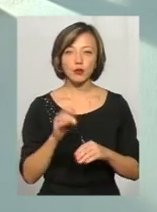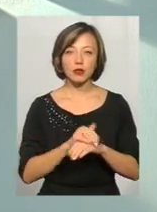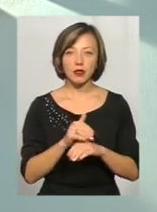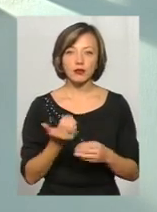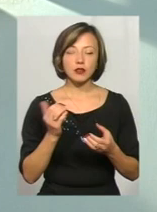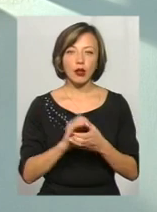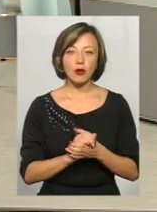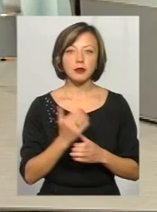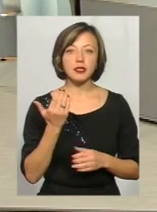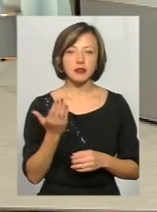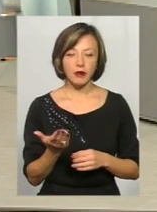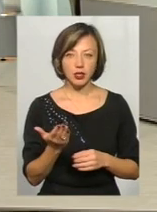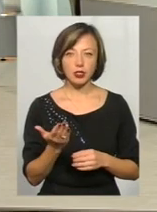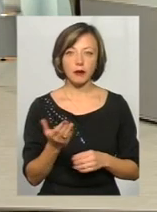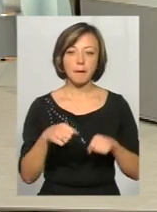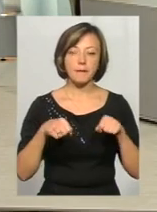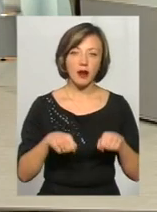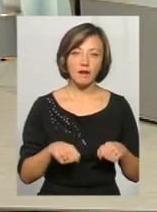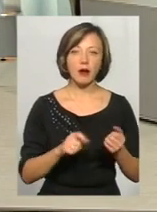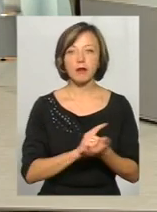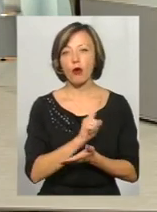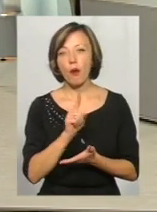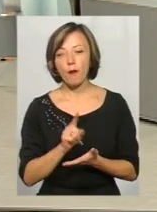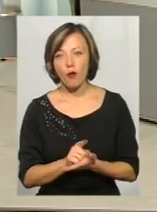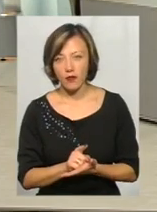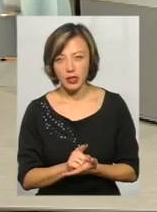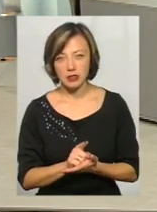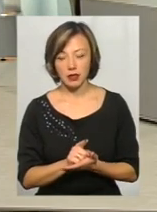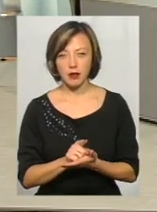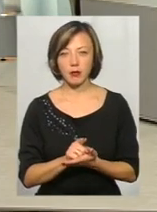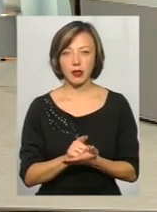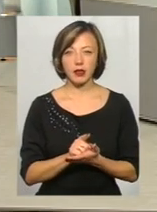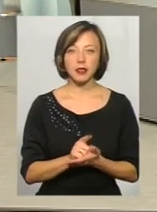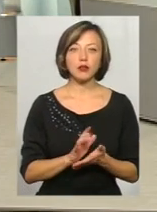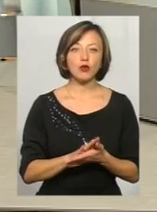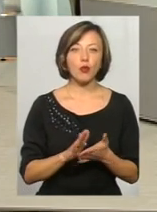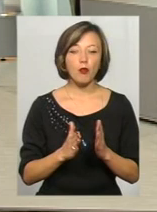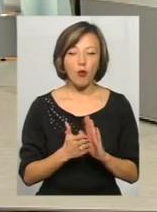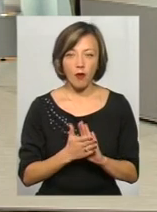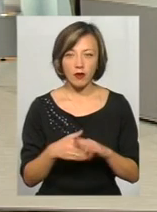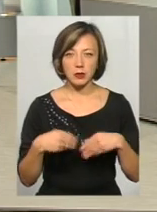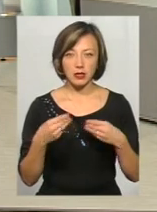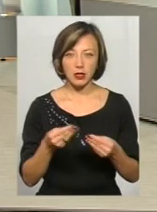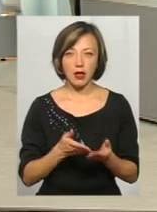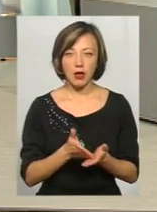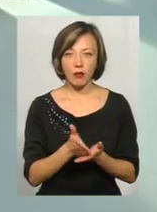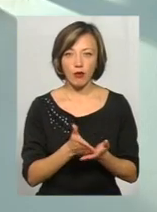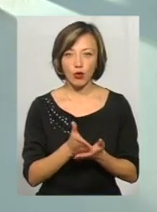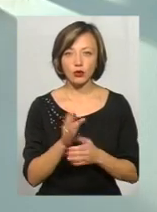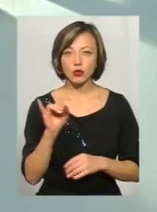знайомтесь з вашими правами, з вашими обов'язками, з умовами надання вам послуг і